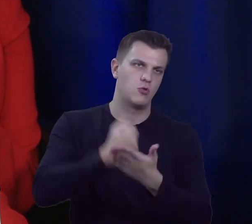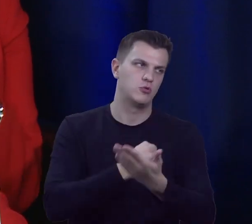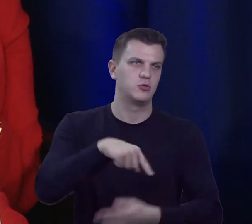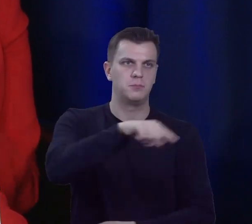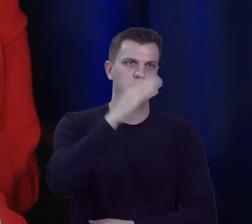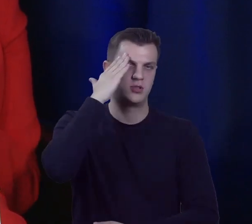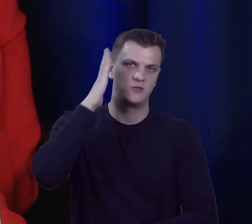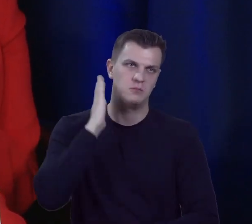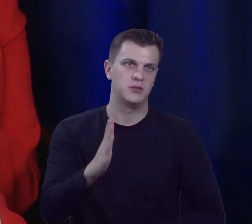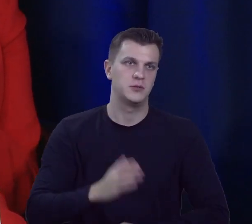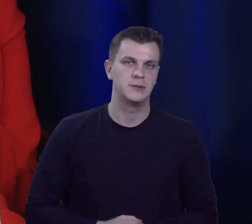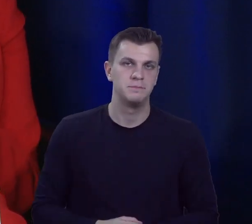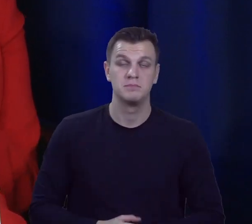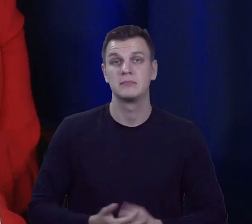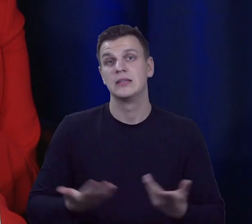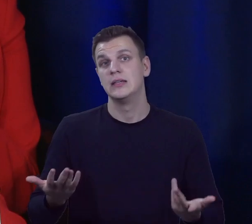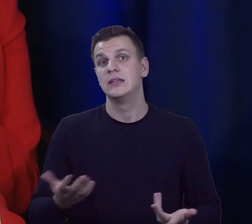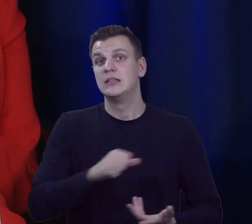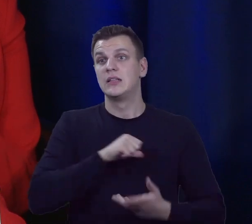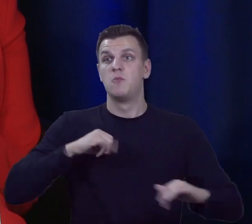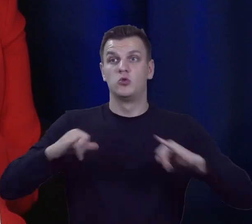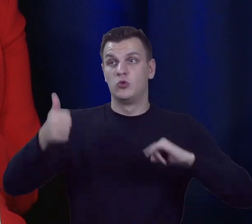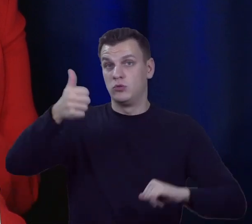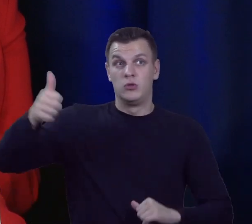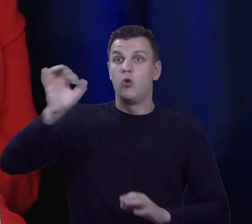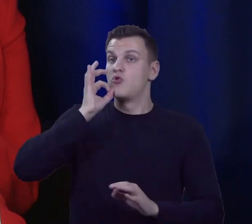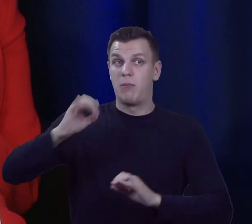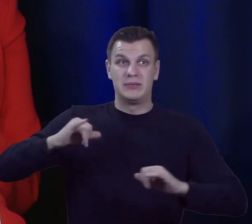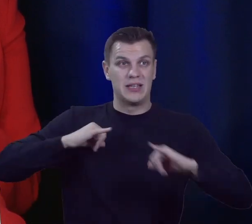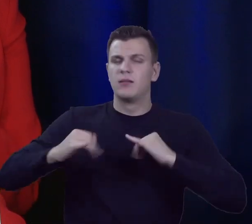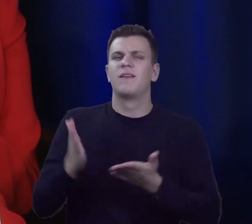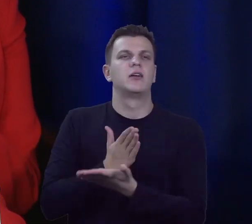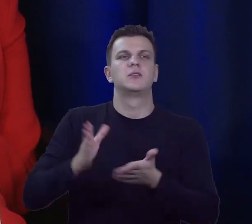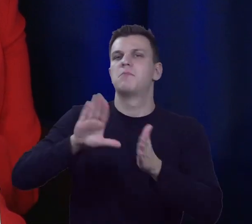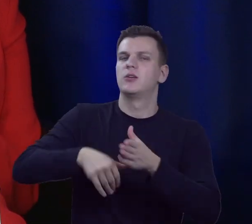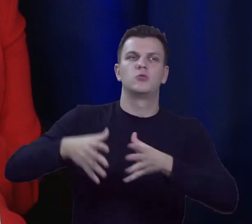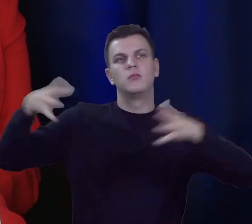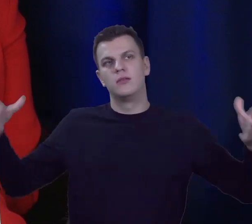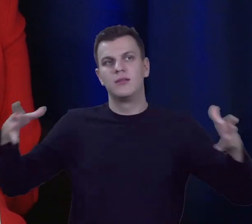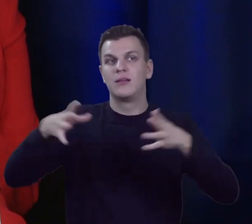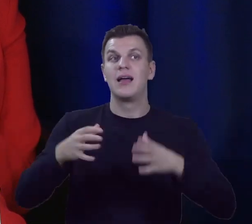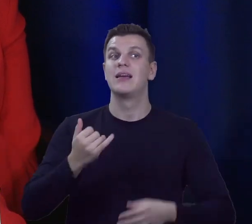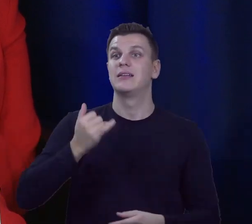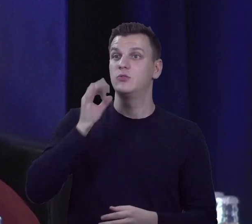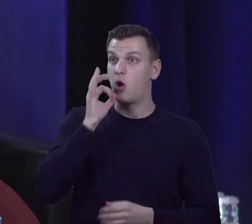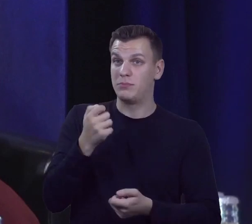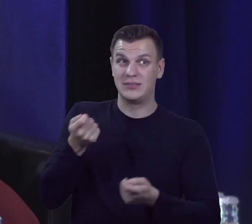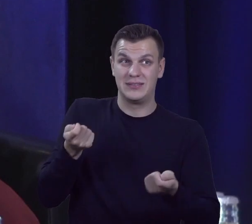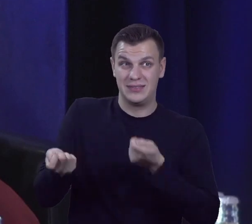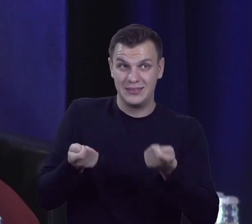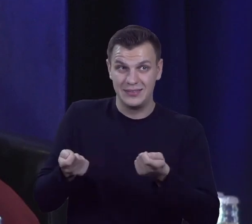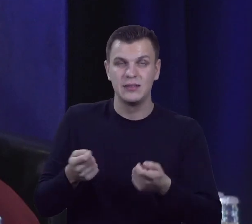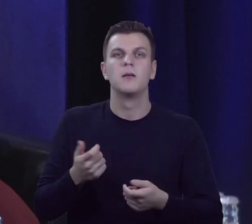dobrze zarządzający samorządowiec, niezależnie od wielkości miasta, jest zawsze partnerem dla organizacji pozarządowych.